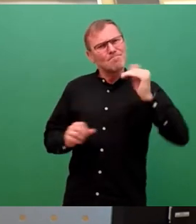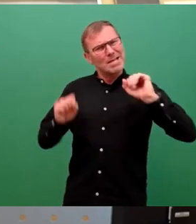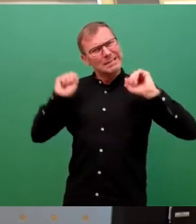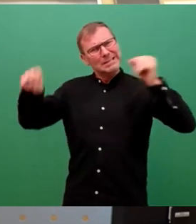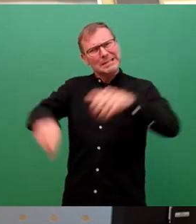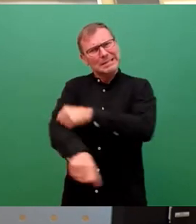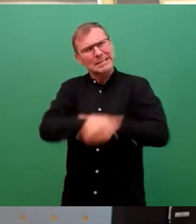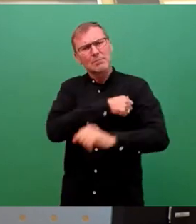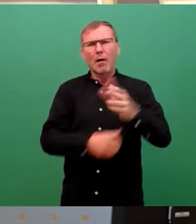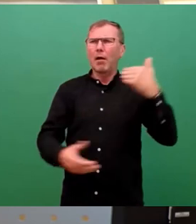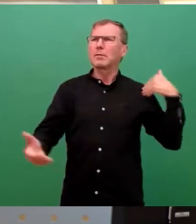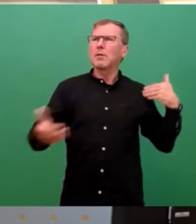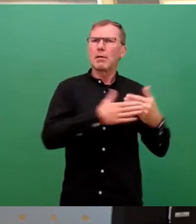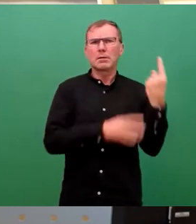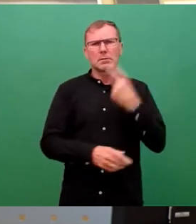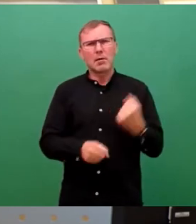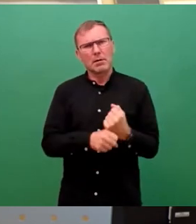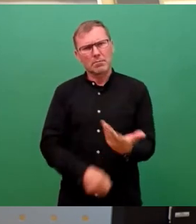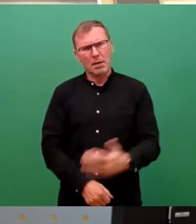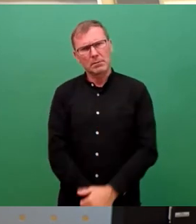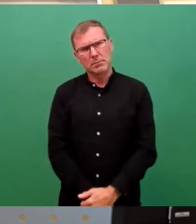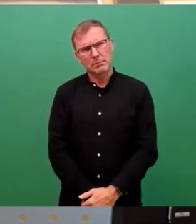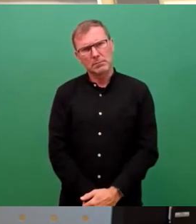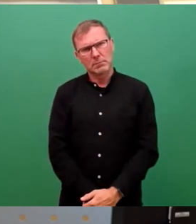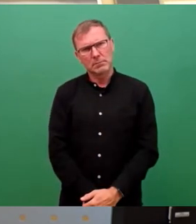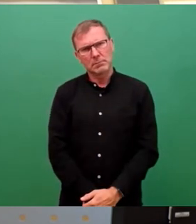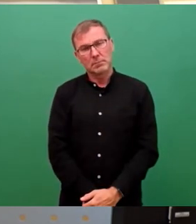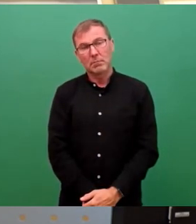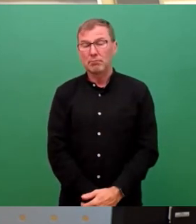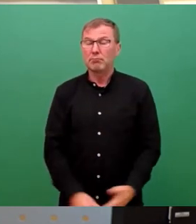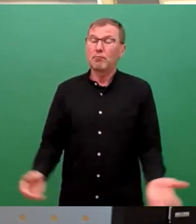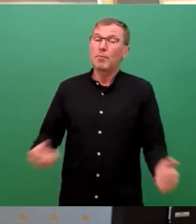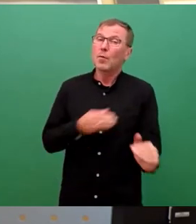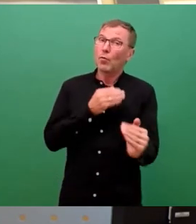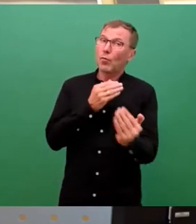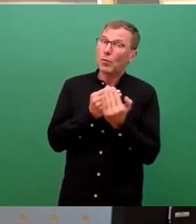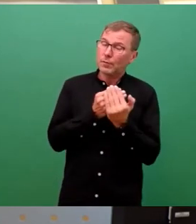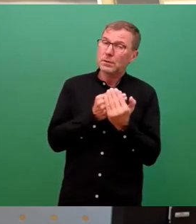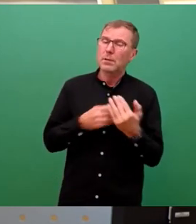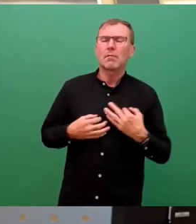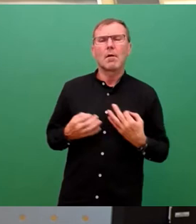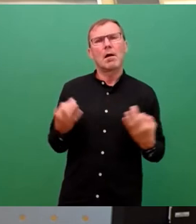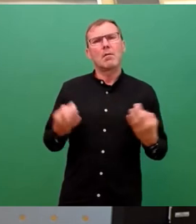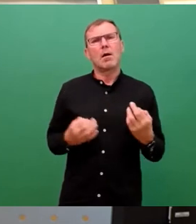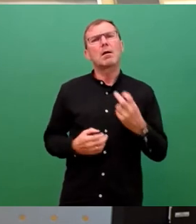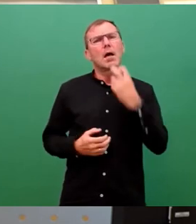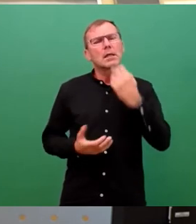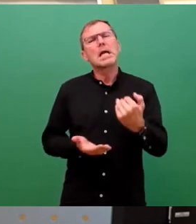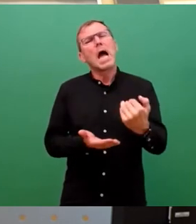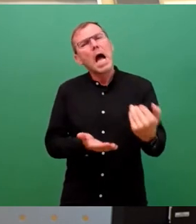Sie es in der Vergangenheit getan haben. Kurzfristig brauchen wir jedoch nun Energieeinsparungen.